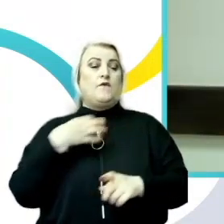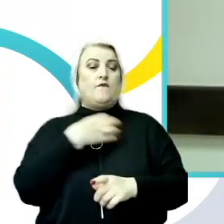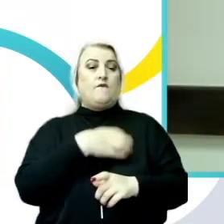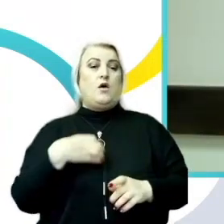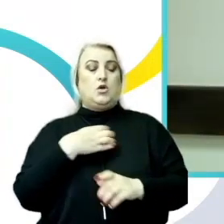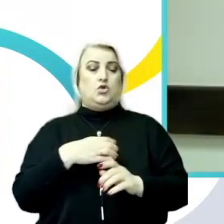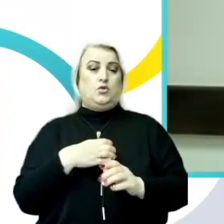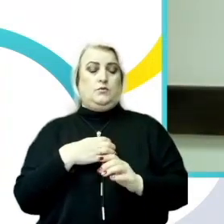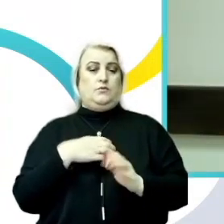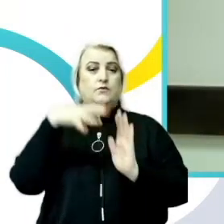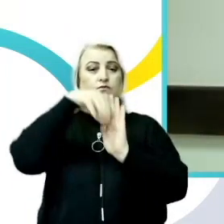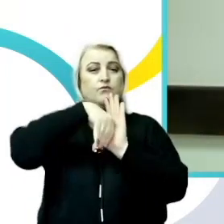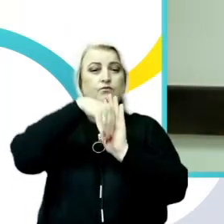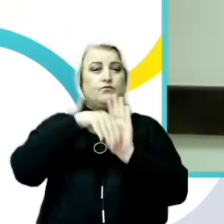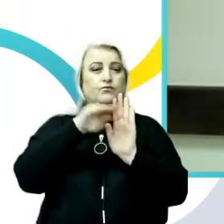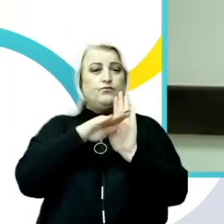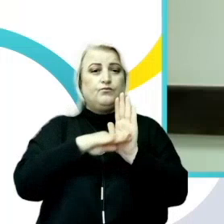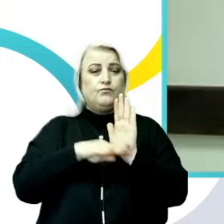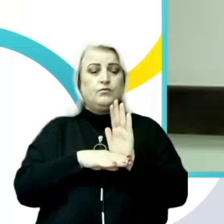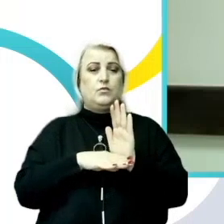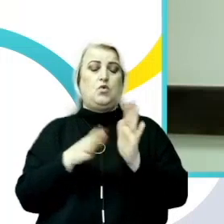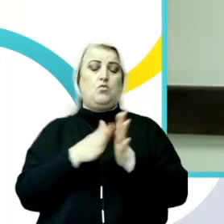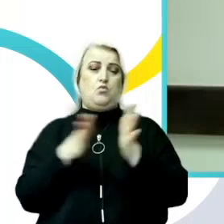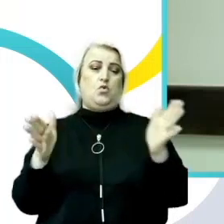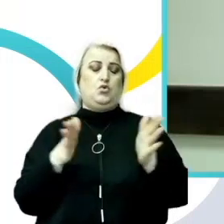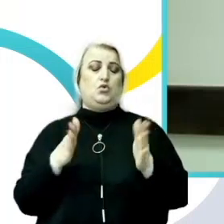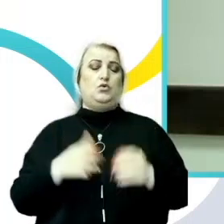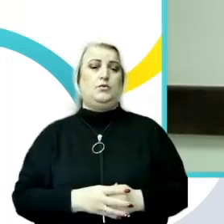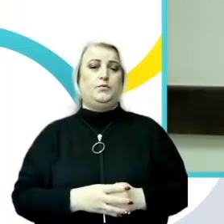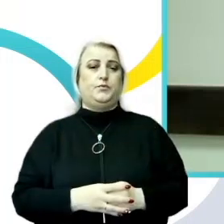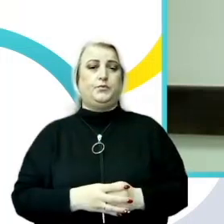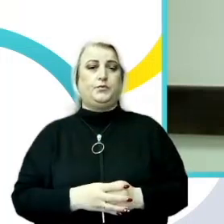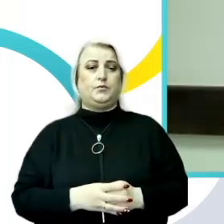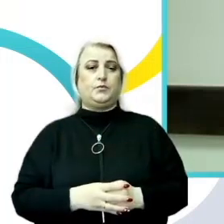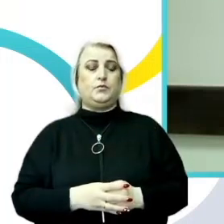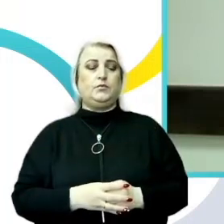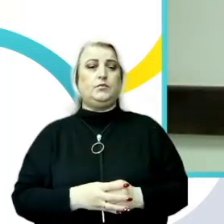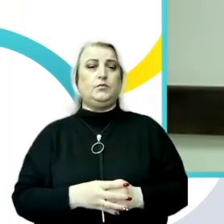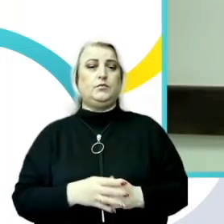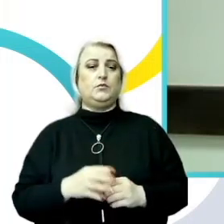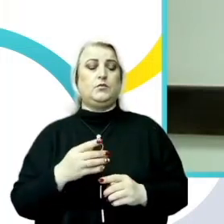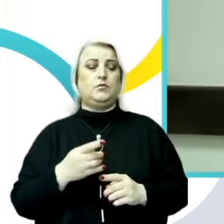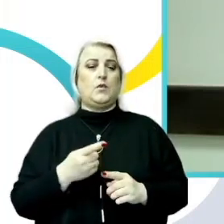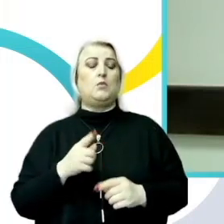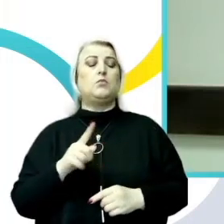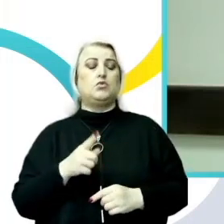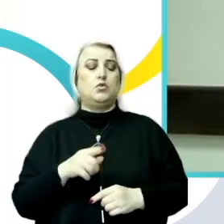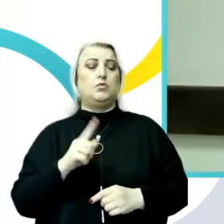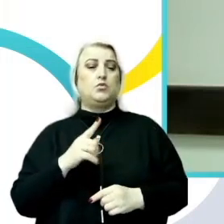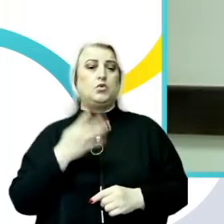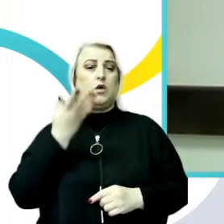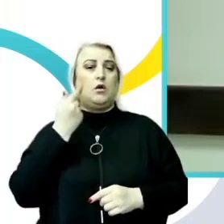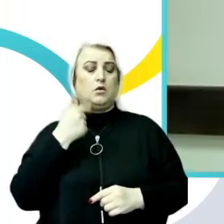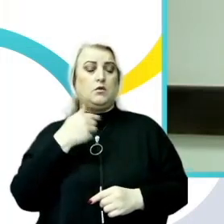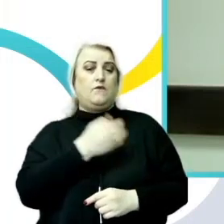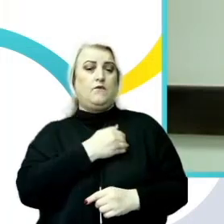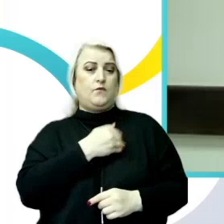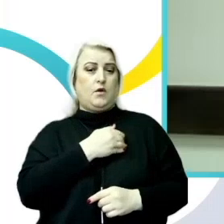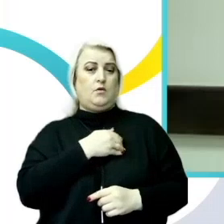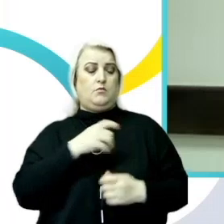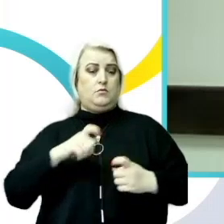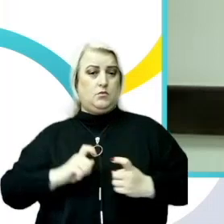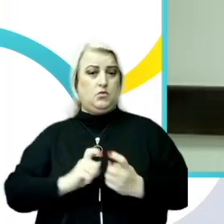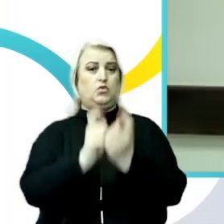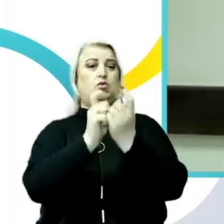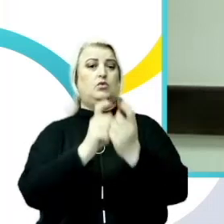prevenire și cât mai multe opțiuni de raportare. Pentru că anume atunci când vrem să luptăm cu un fenomen